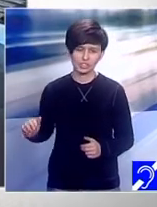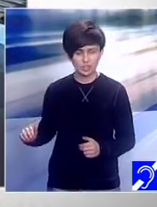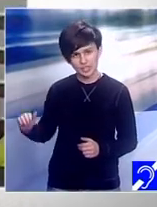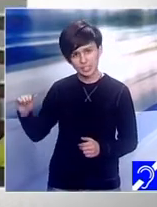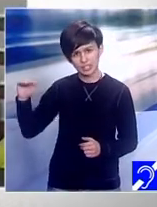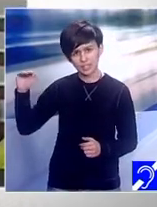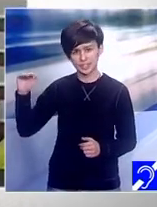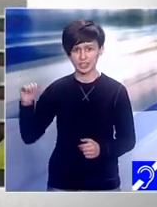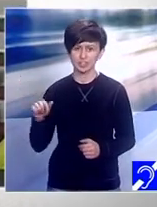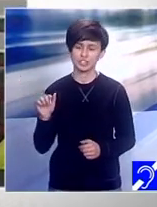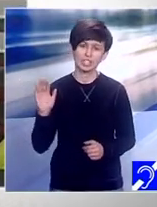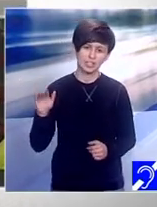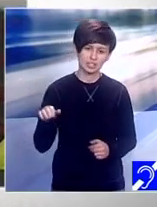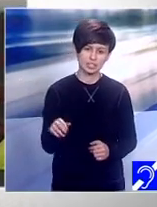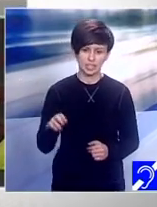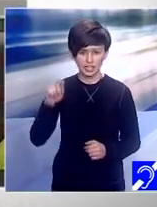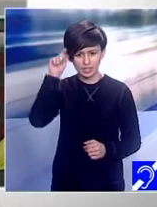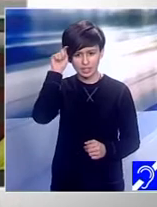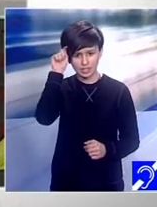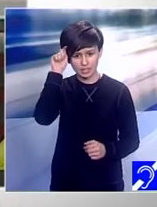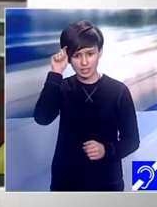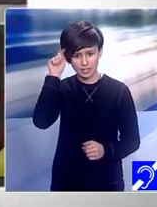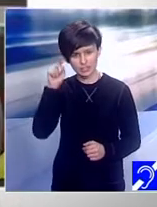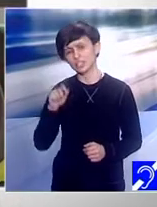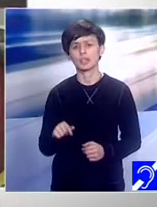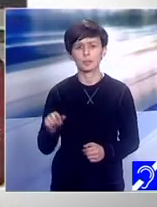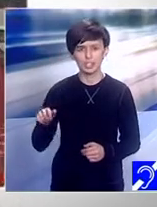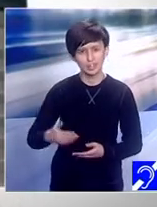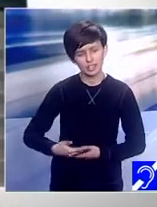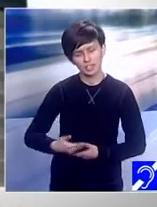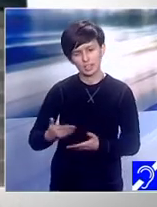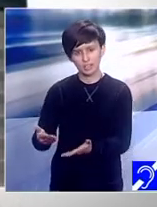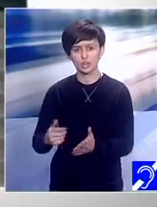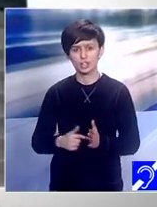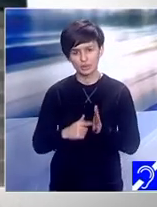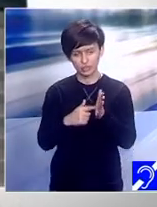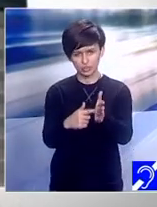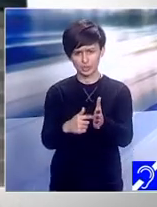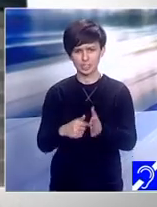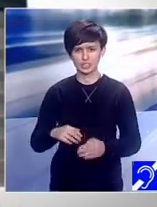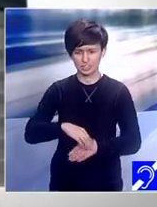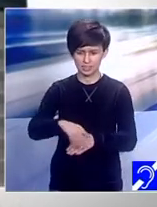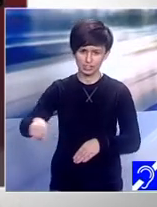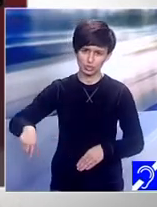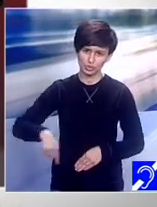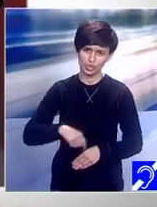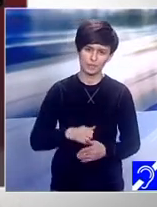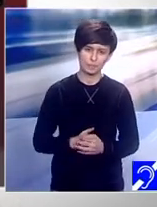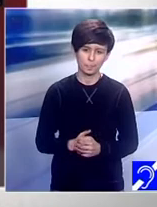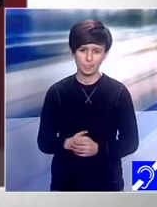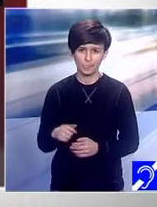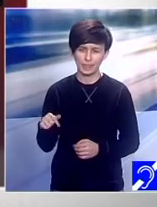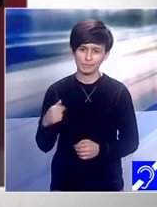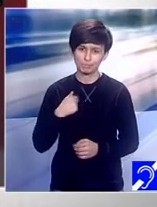această încredere în tine pe care e cât se poate declar că o emani în jurul tău? Această putere o am de la ei, să știți.